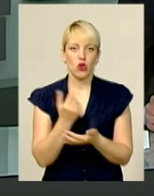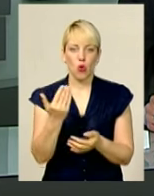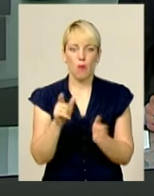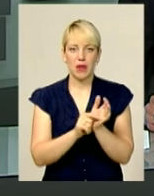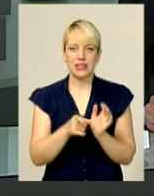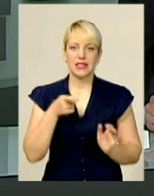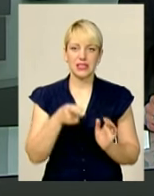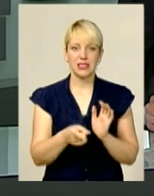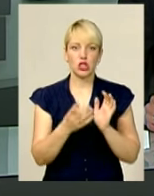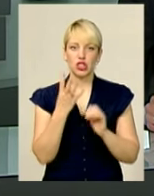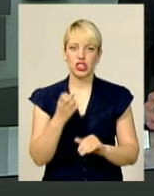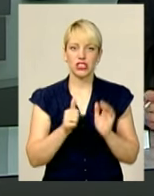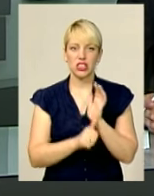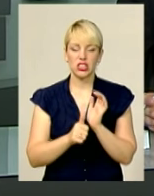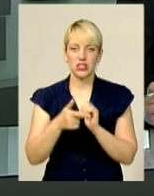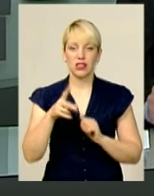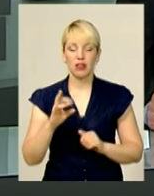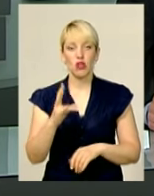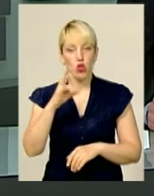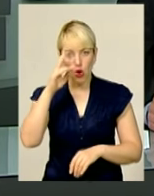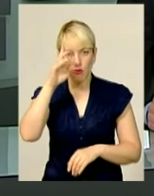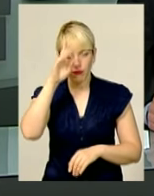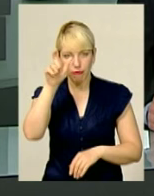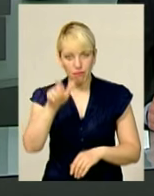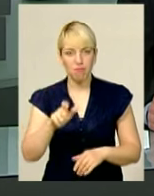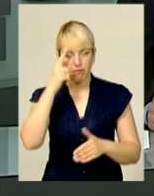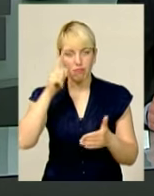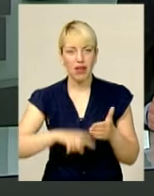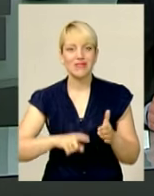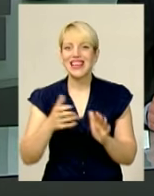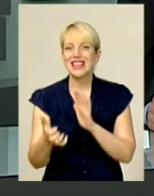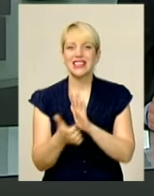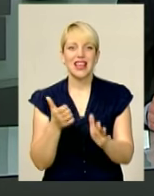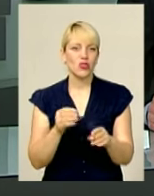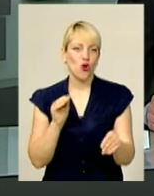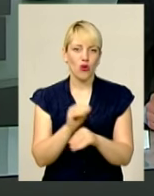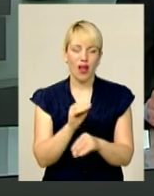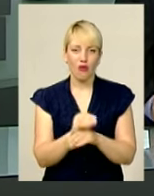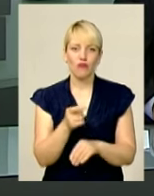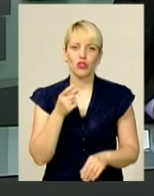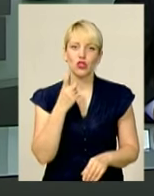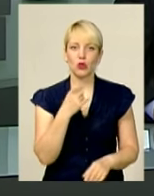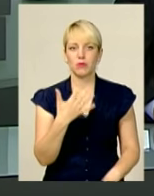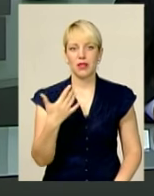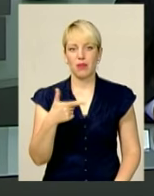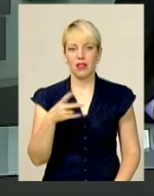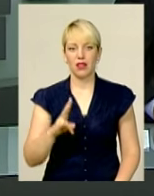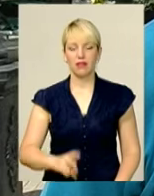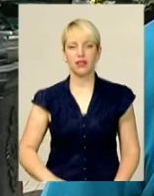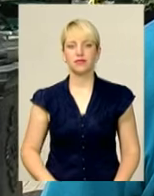1460 гривень. Проте він упевнений, пенсійники не дораховують щомісяця 155 гривень.